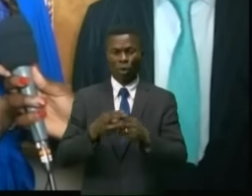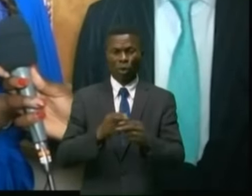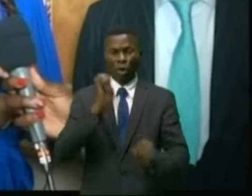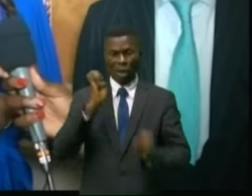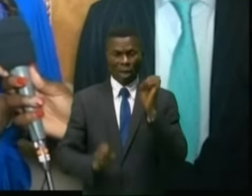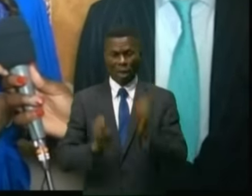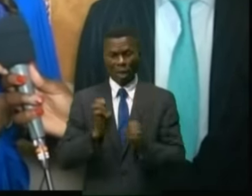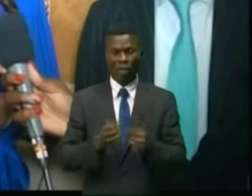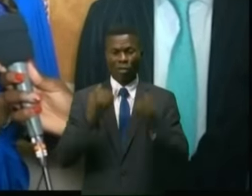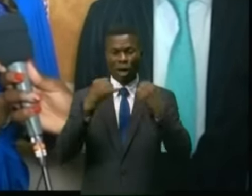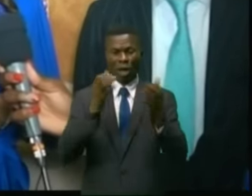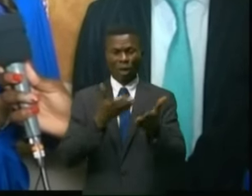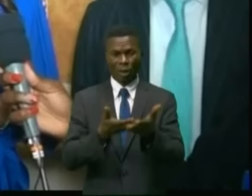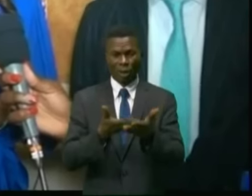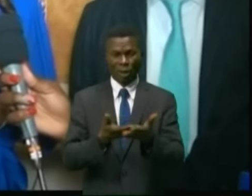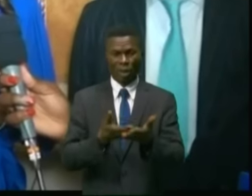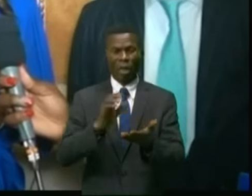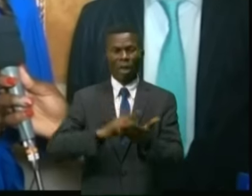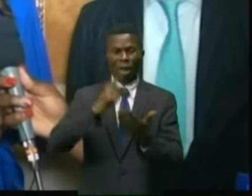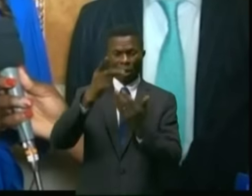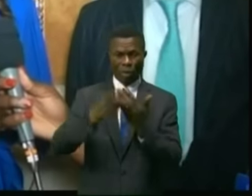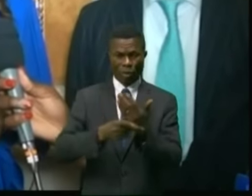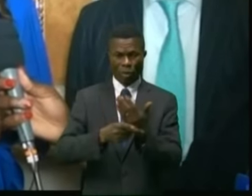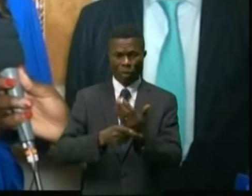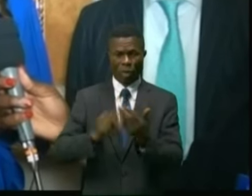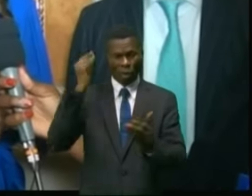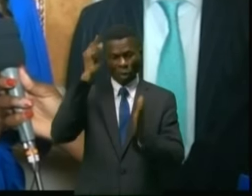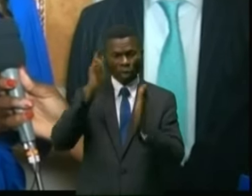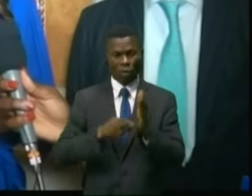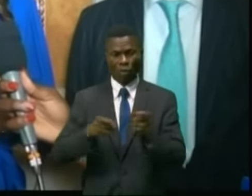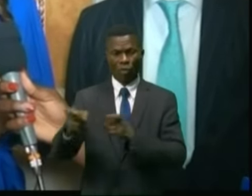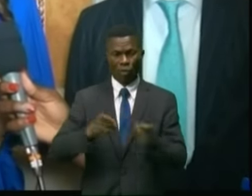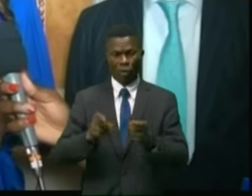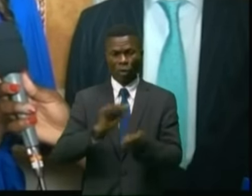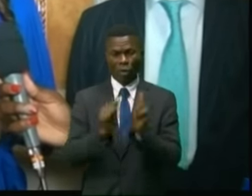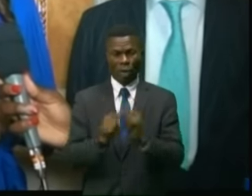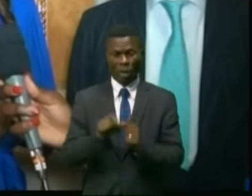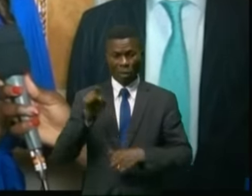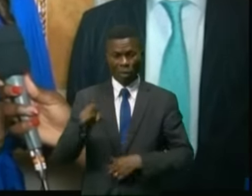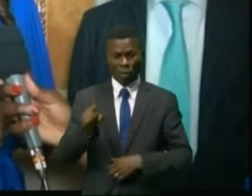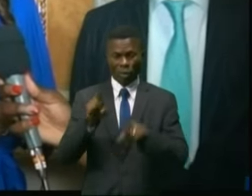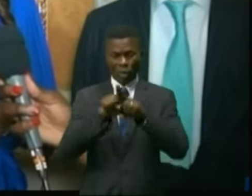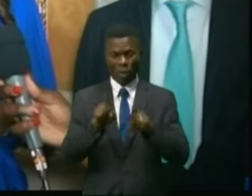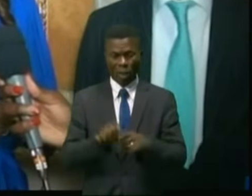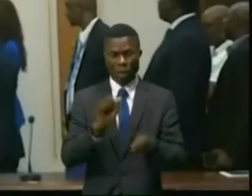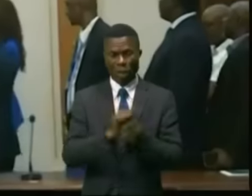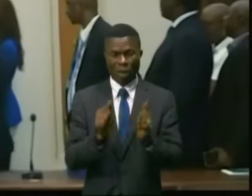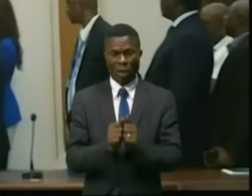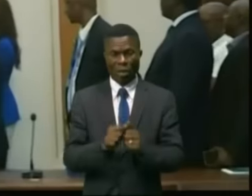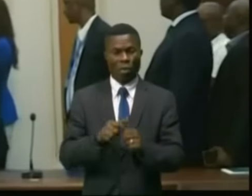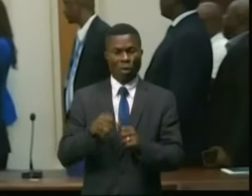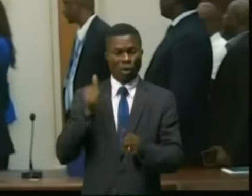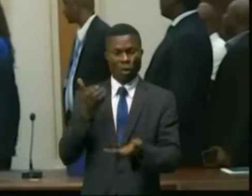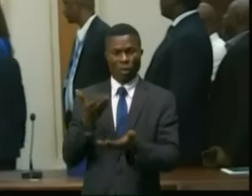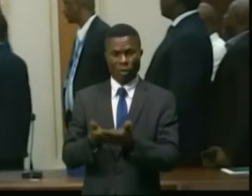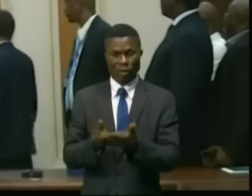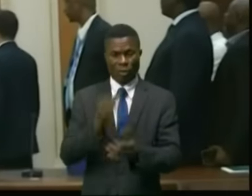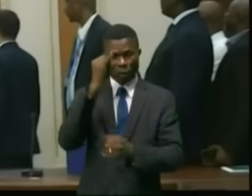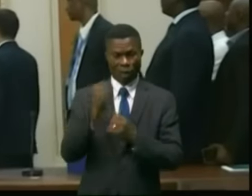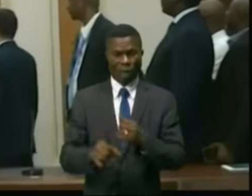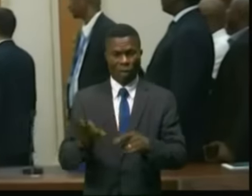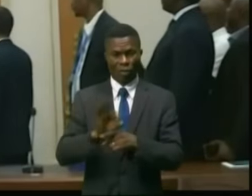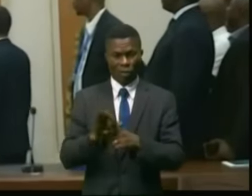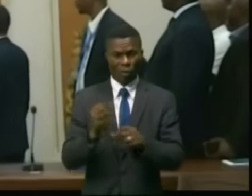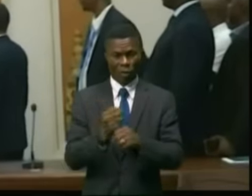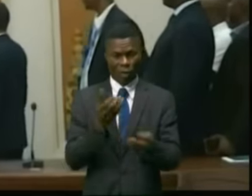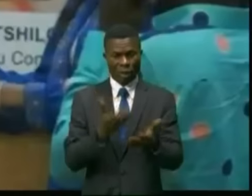évaluation des données dans les cadres de gouvernance forestière, de crédit carbone et aussi dans le domaine des dévitements. Au terme de cette séance